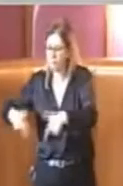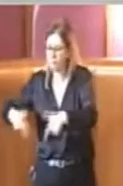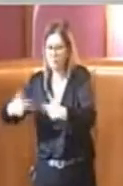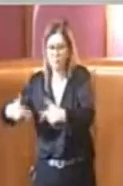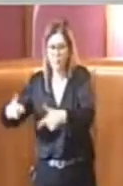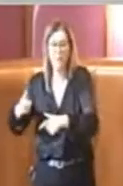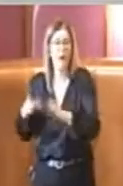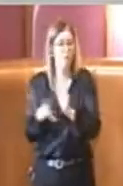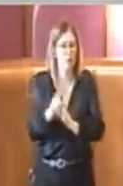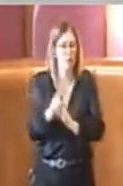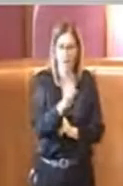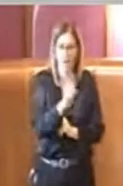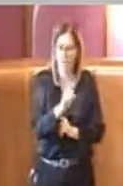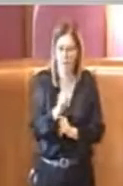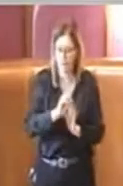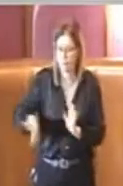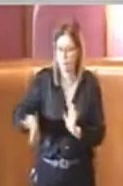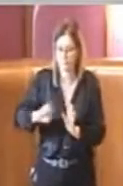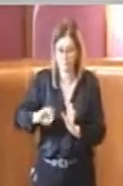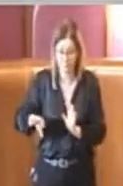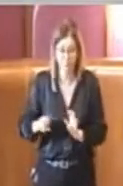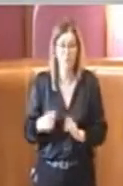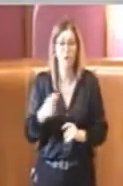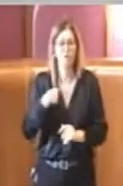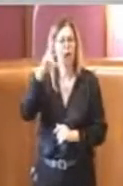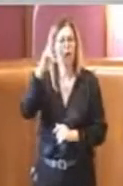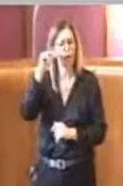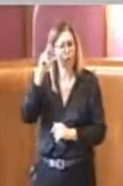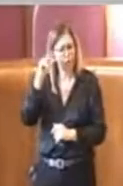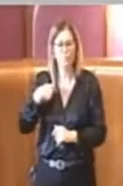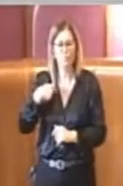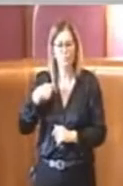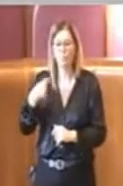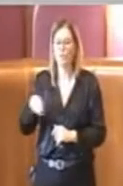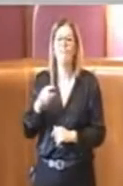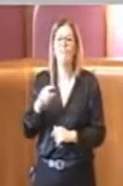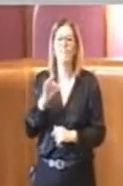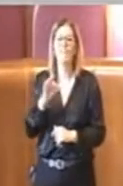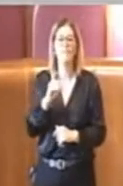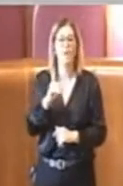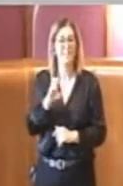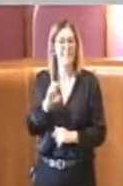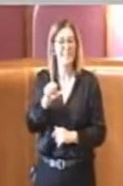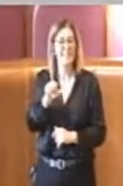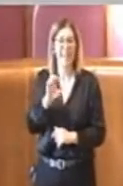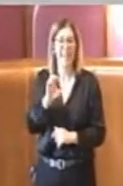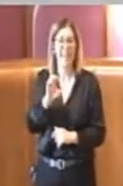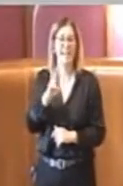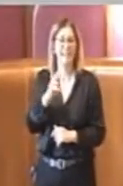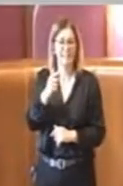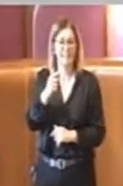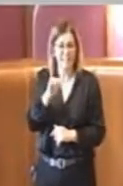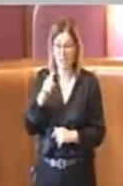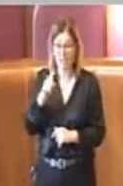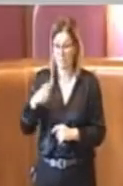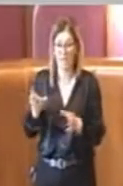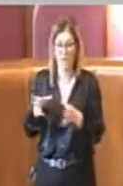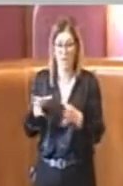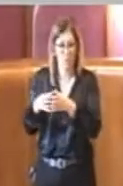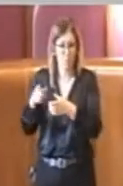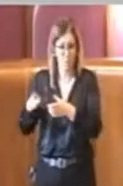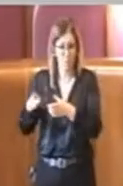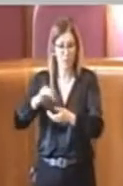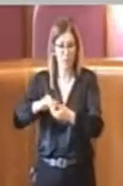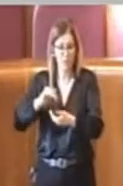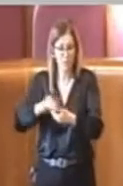Io ho conosciuto l'organizzatore Flavio De Settis, una persona molto equilibrata,